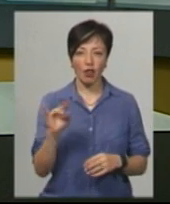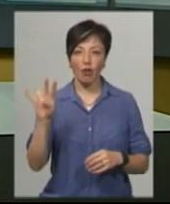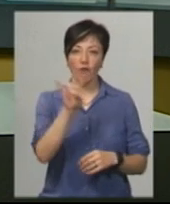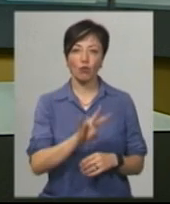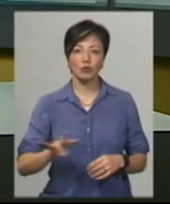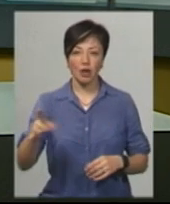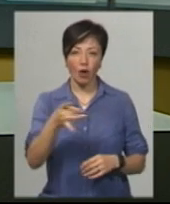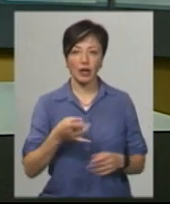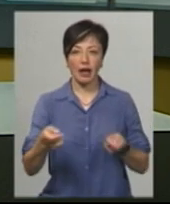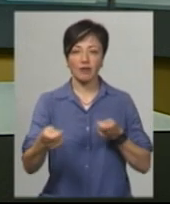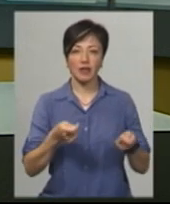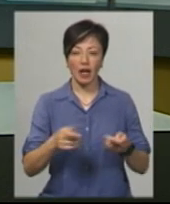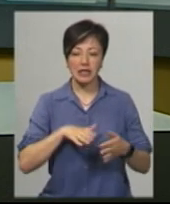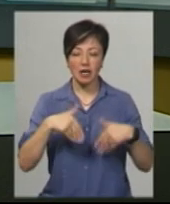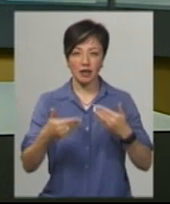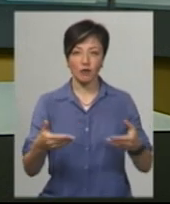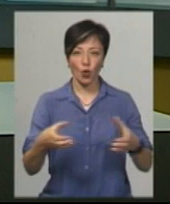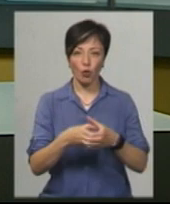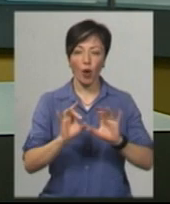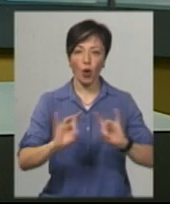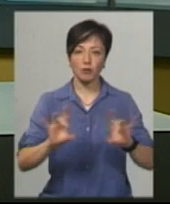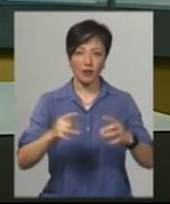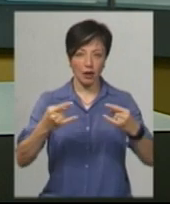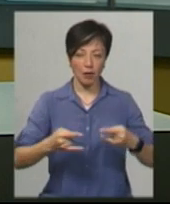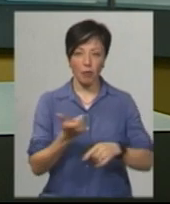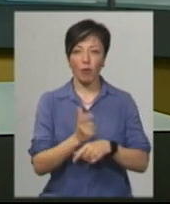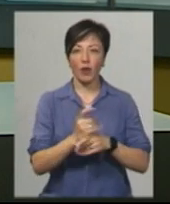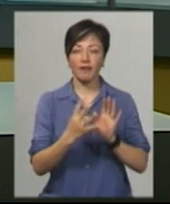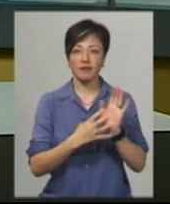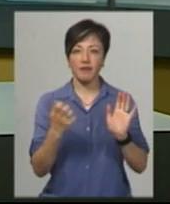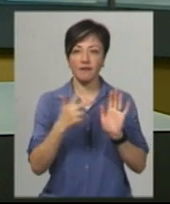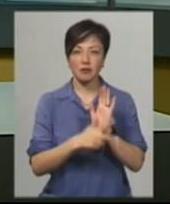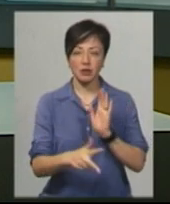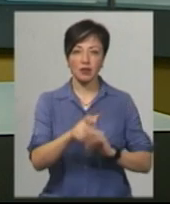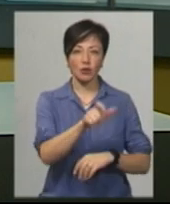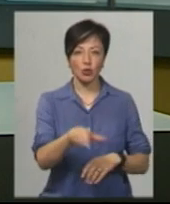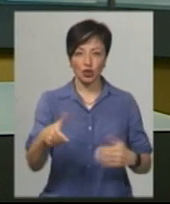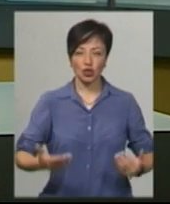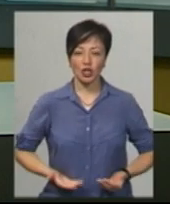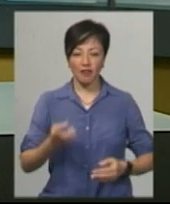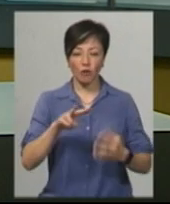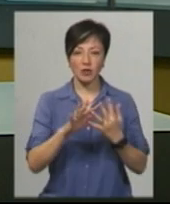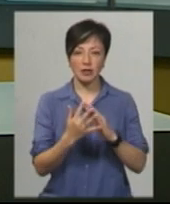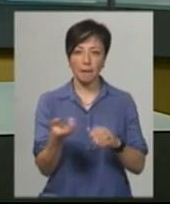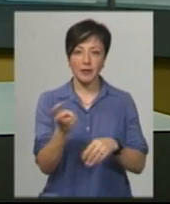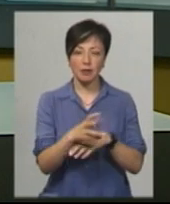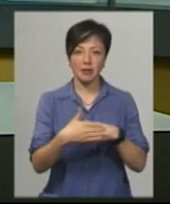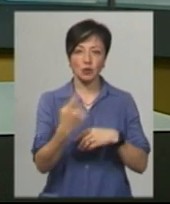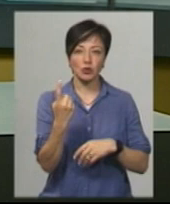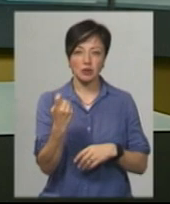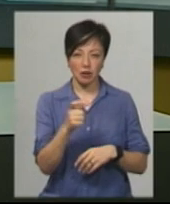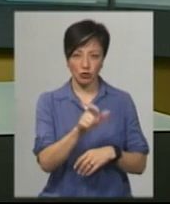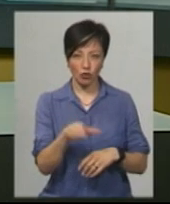ініціативної групи Василь Ковальчук розповів Суспільному. Із понад 980 жителів двох сіл прийшли близько сотні.